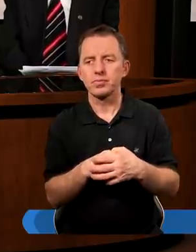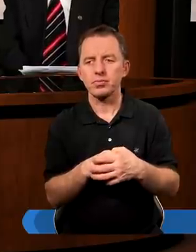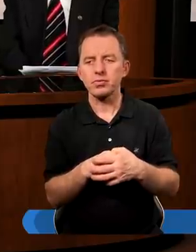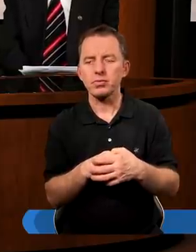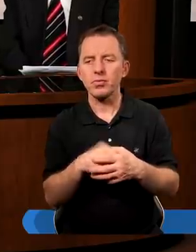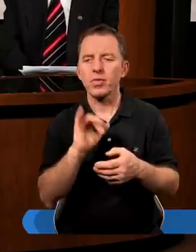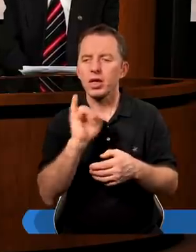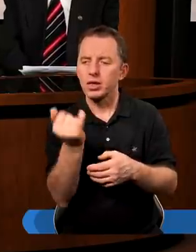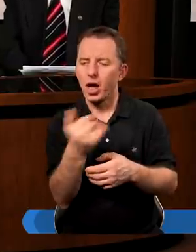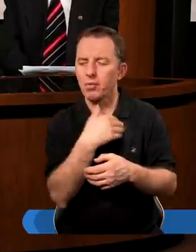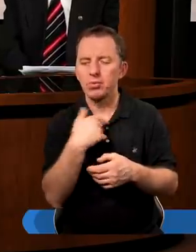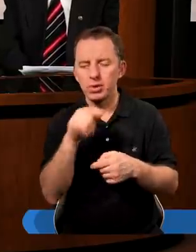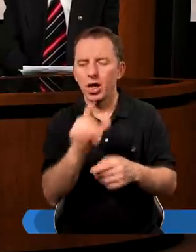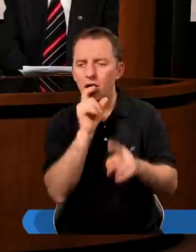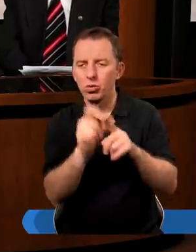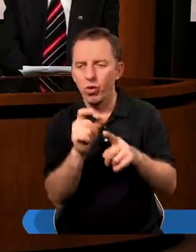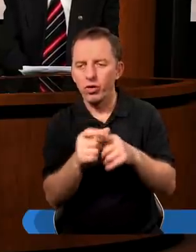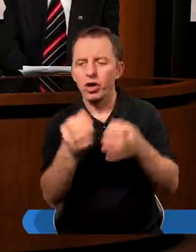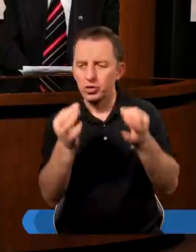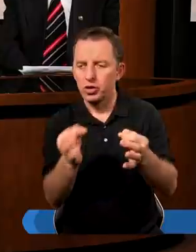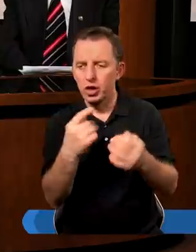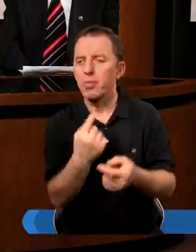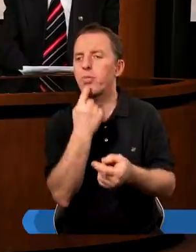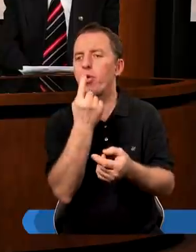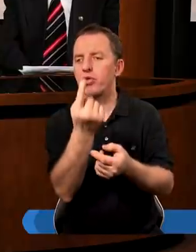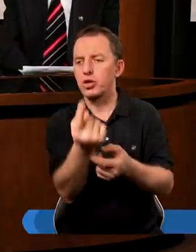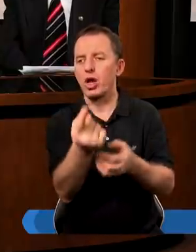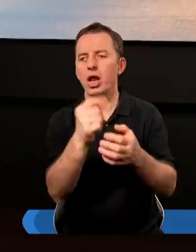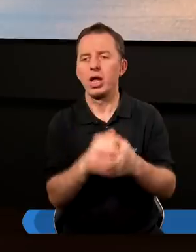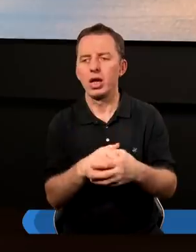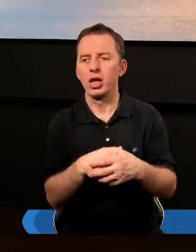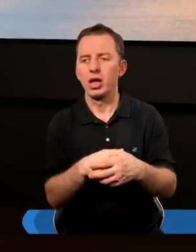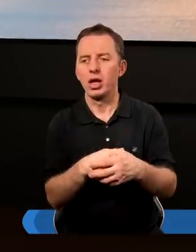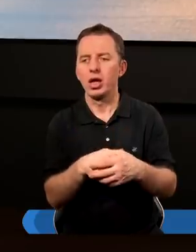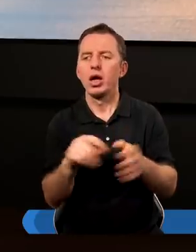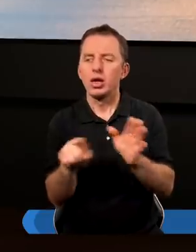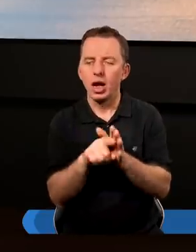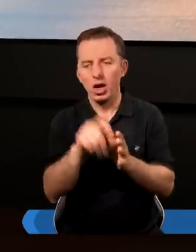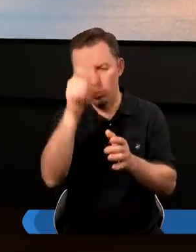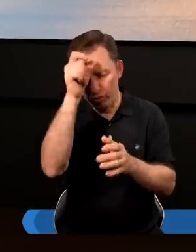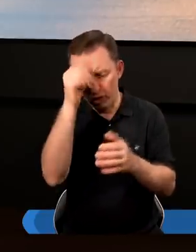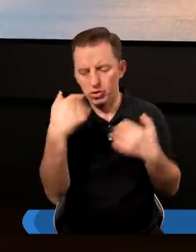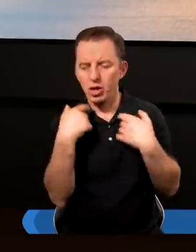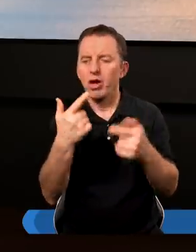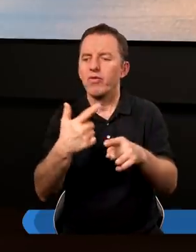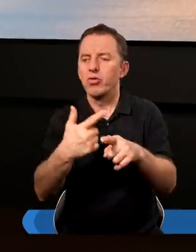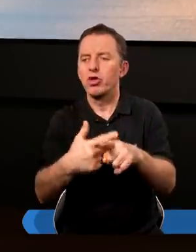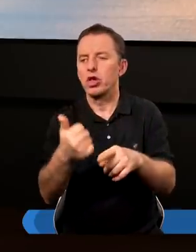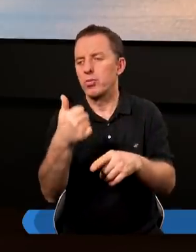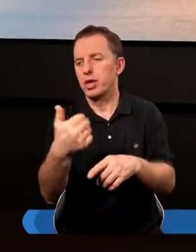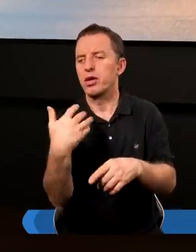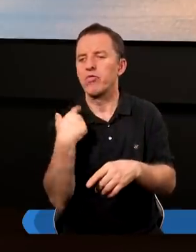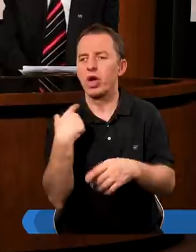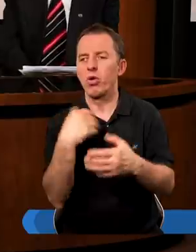Jakbyśmy te słowa dzisiaj wyrazili dla człowieka żyjącego w XXI